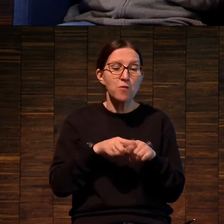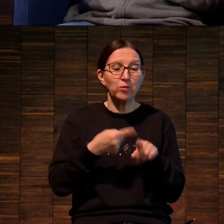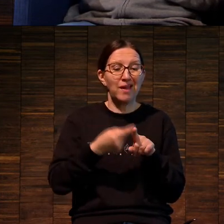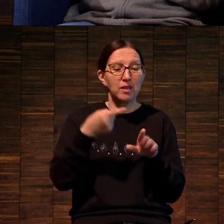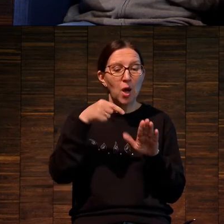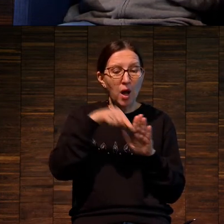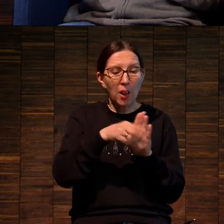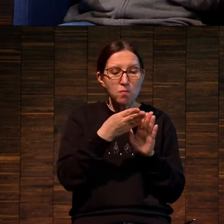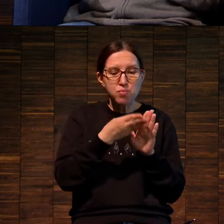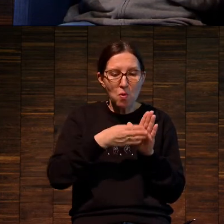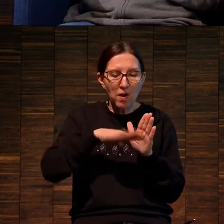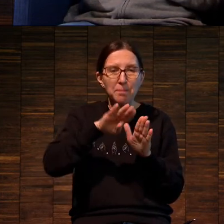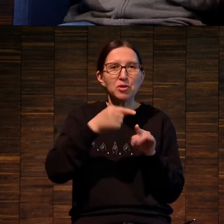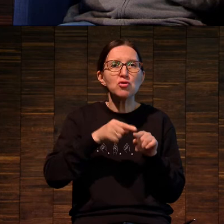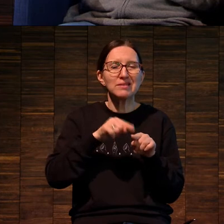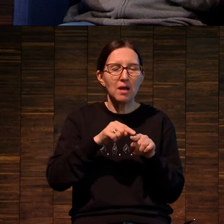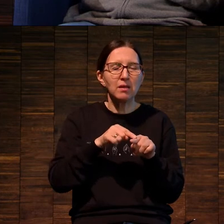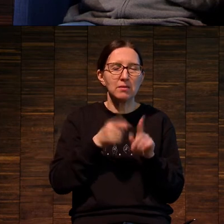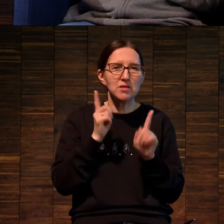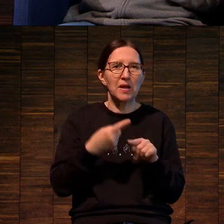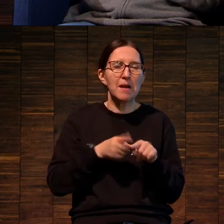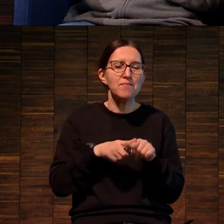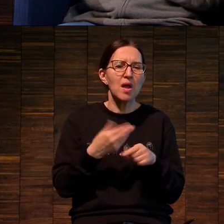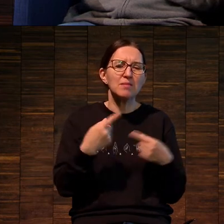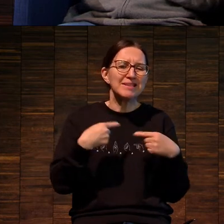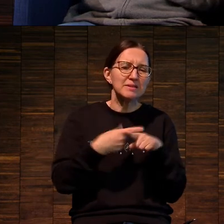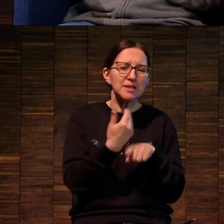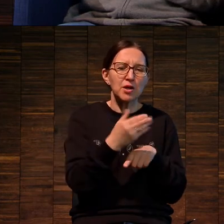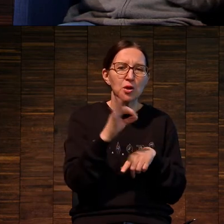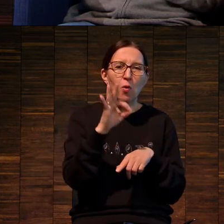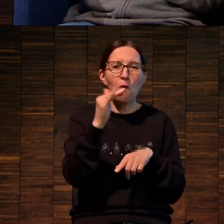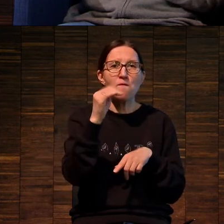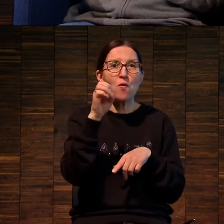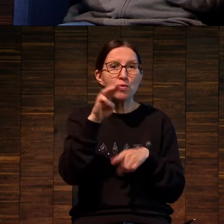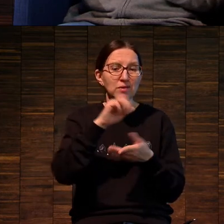масса техник. Только афортных манер там, я не знаю,